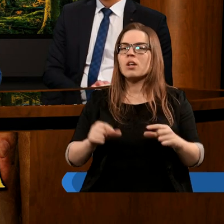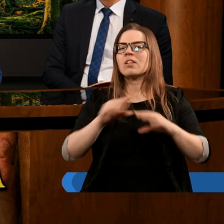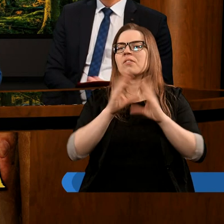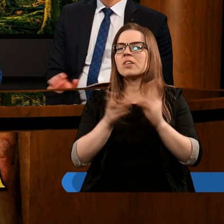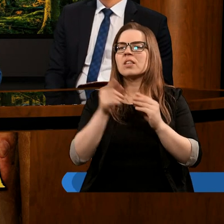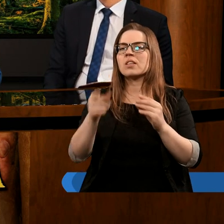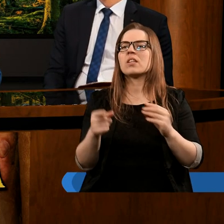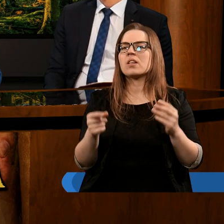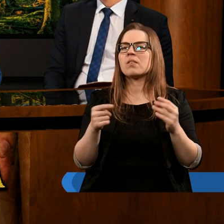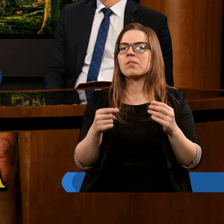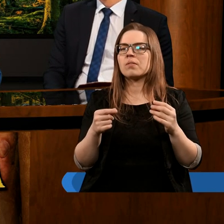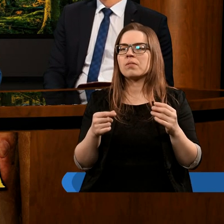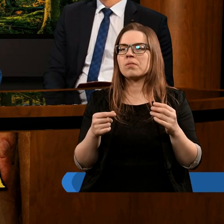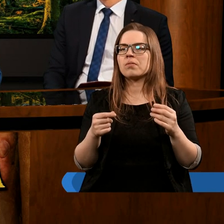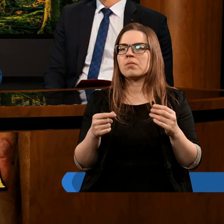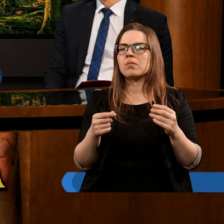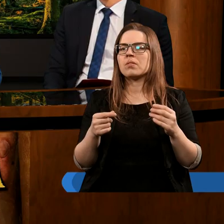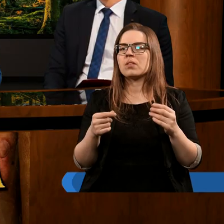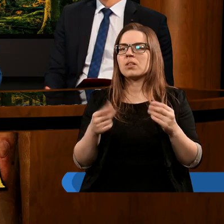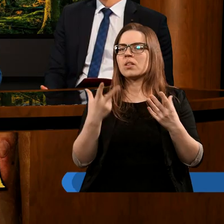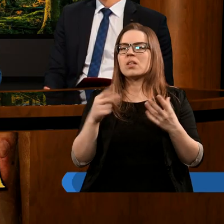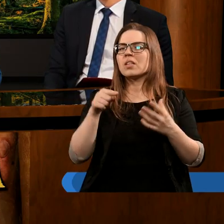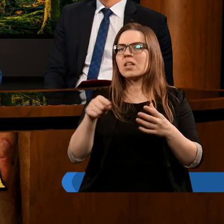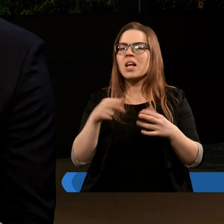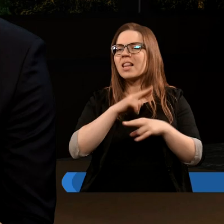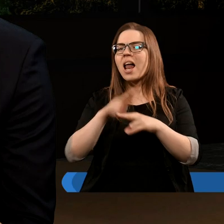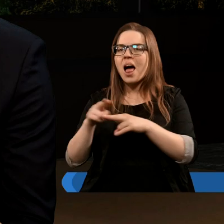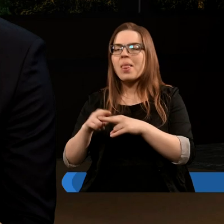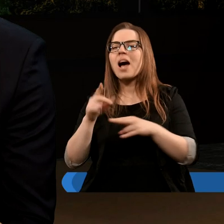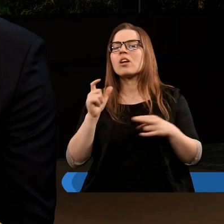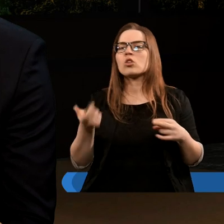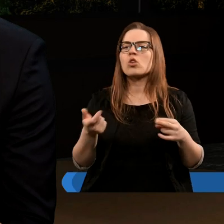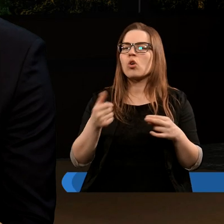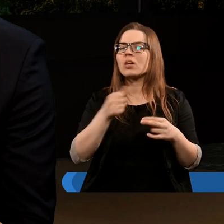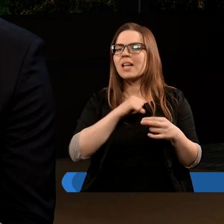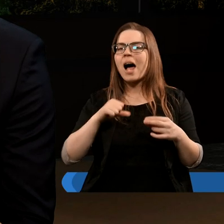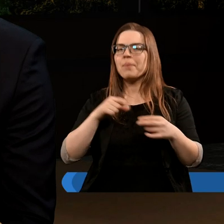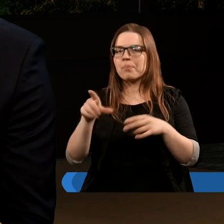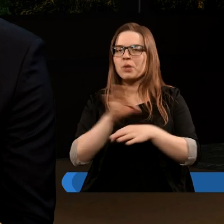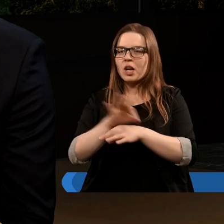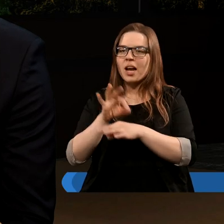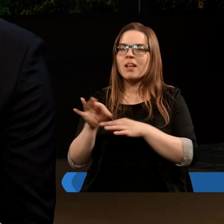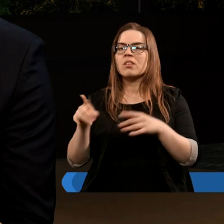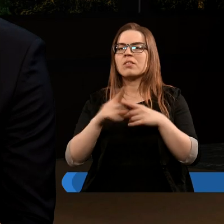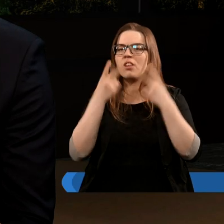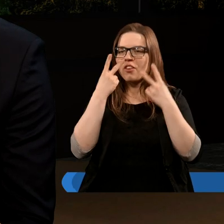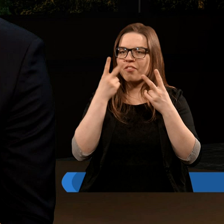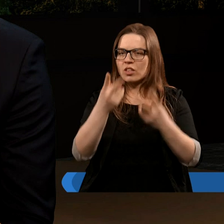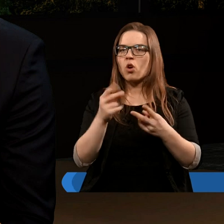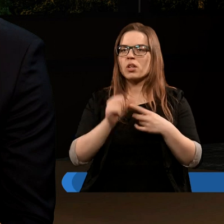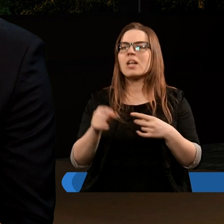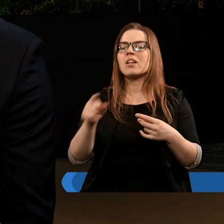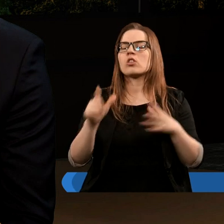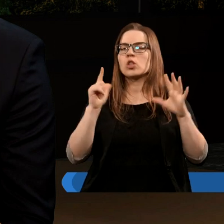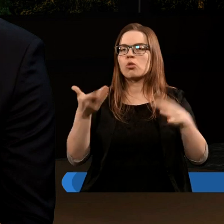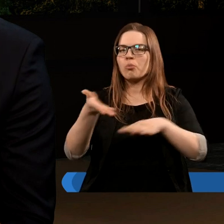tych prześladowań one są nie tyle dat, co samych prześladowań, one są widoczne w Księdze